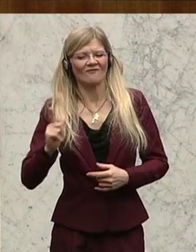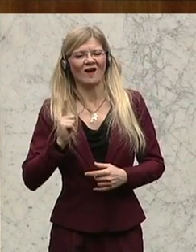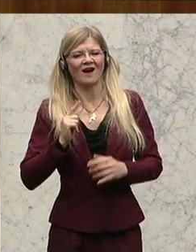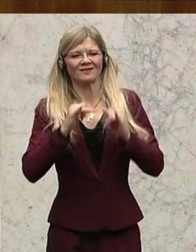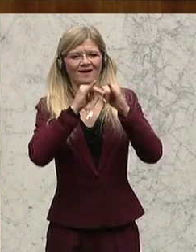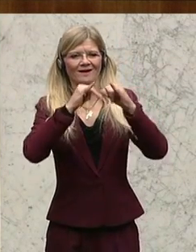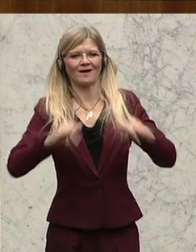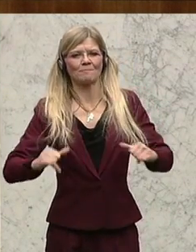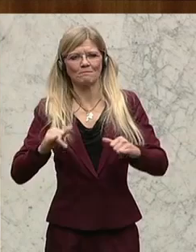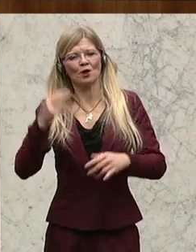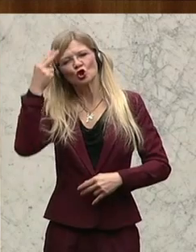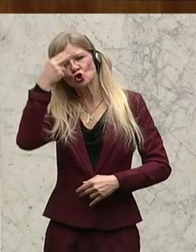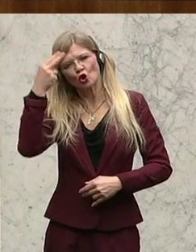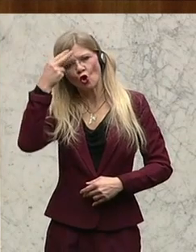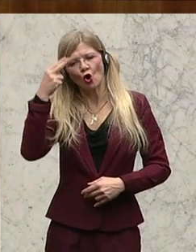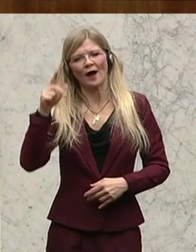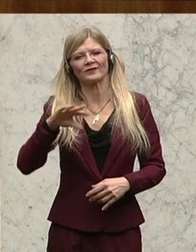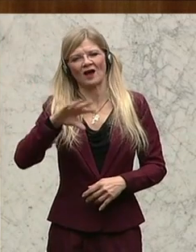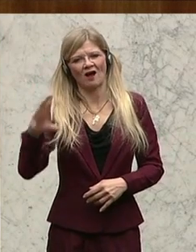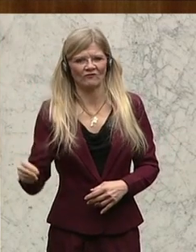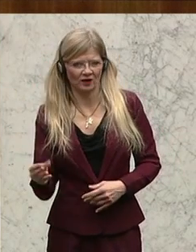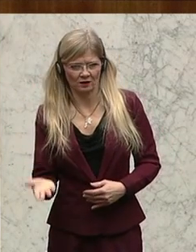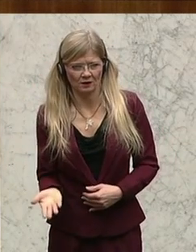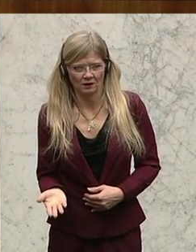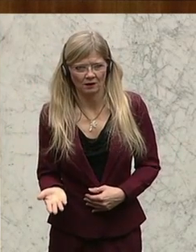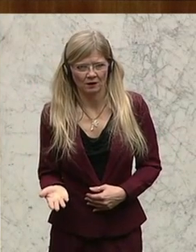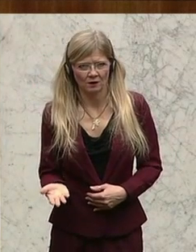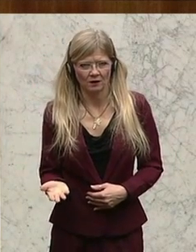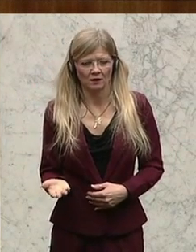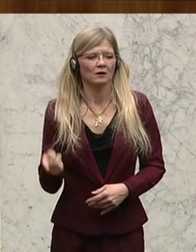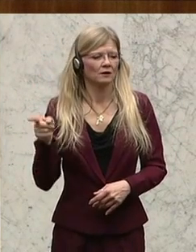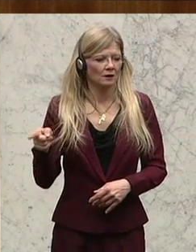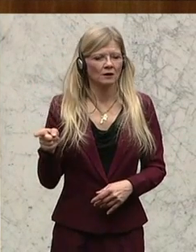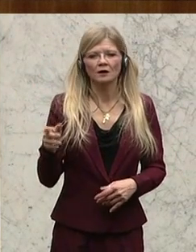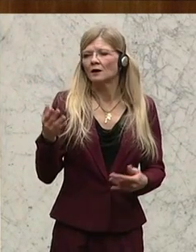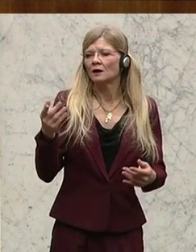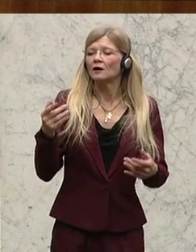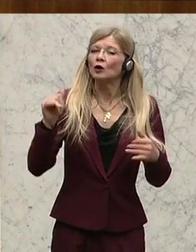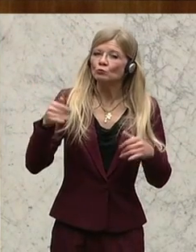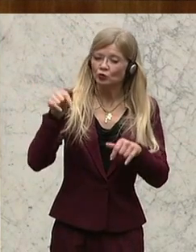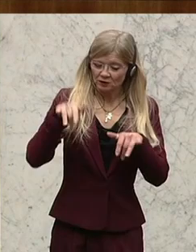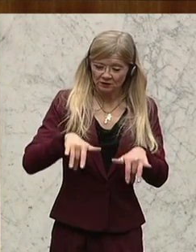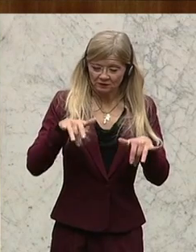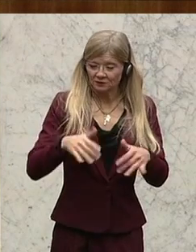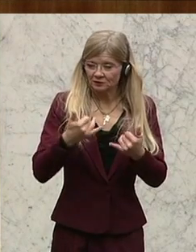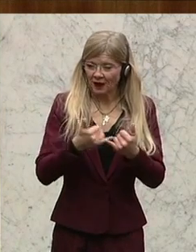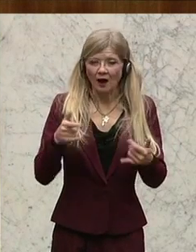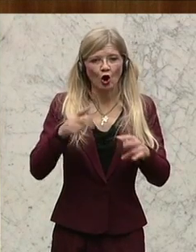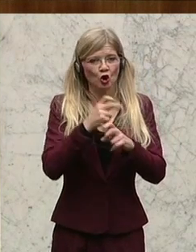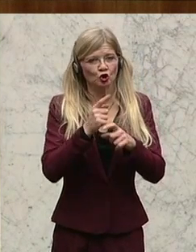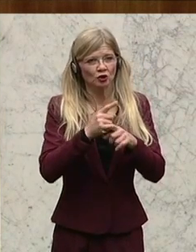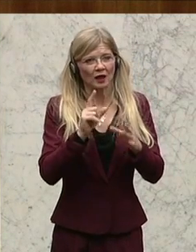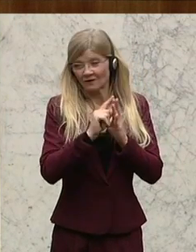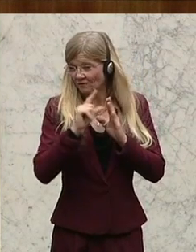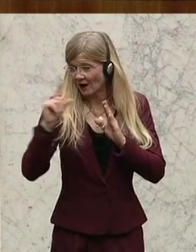diejenigen, die dieses Land verlassen müssen, weil sie kein Asyl bekommen haben oder das abgelehnt worden ist oder die hier straffällig geworden